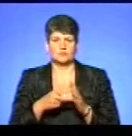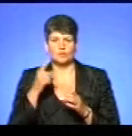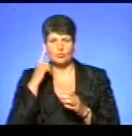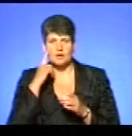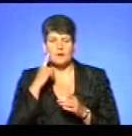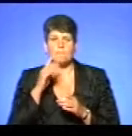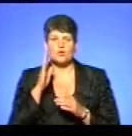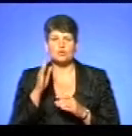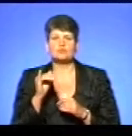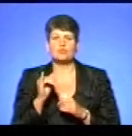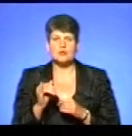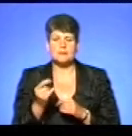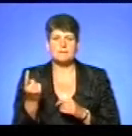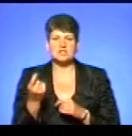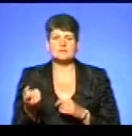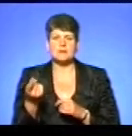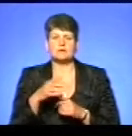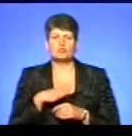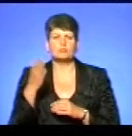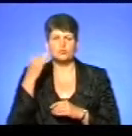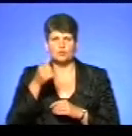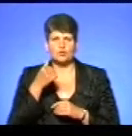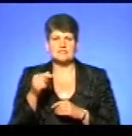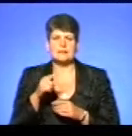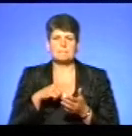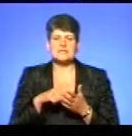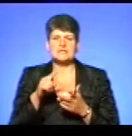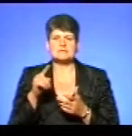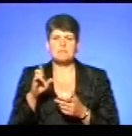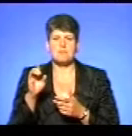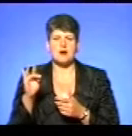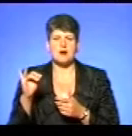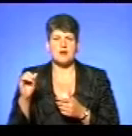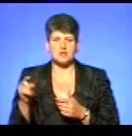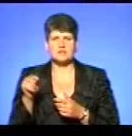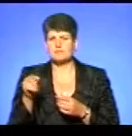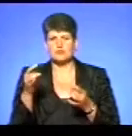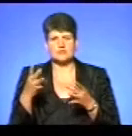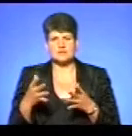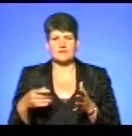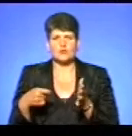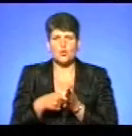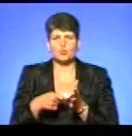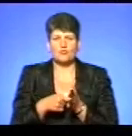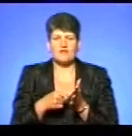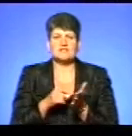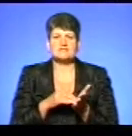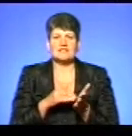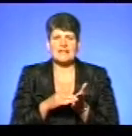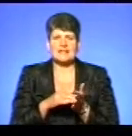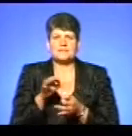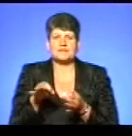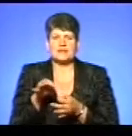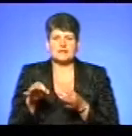такий поганий. Найперший спалах в нас був в минулому році, це в місті Зборівщині. Там була причина проста, чоловік підгодовував свиней відходами